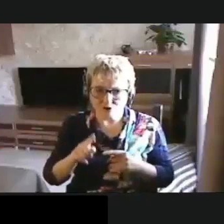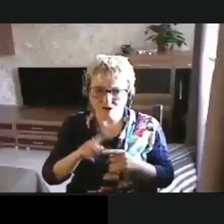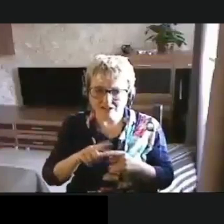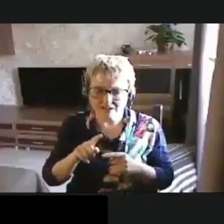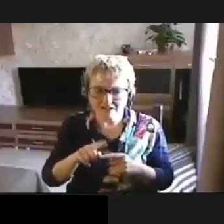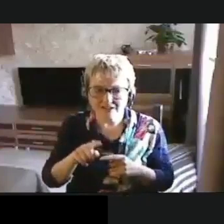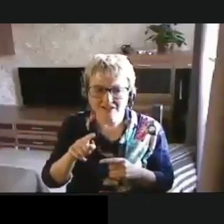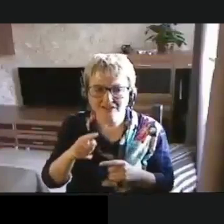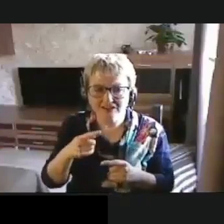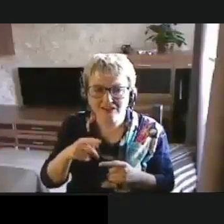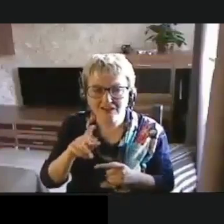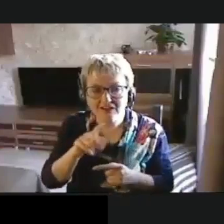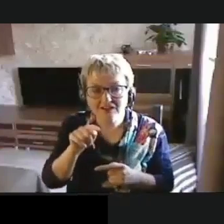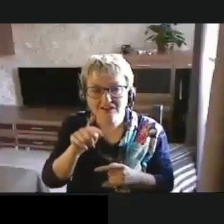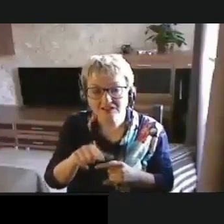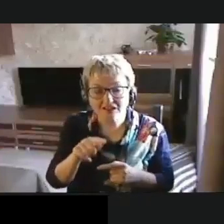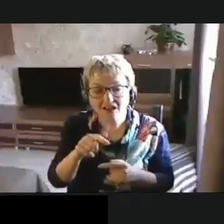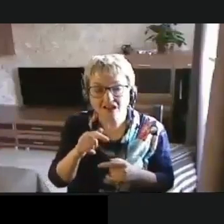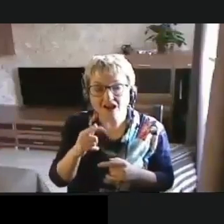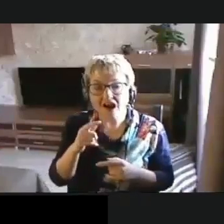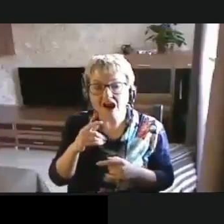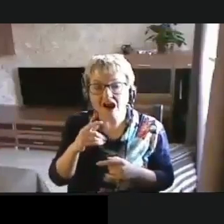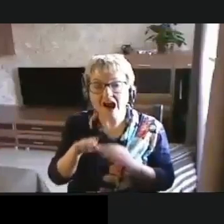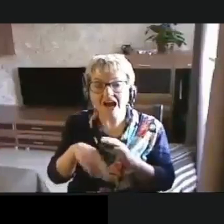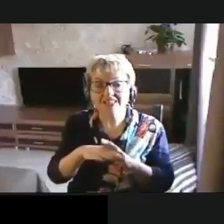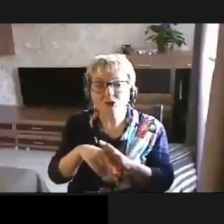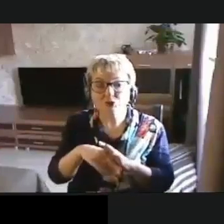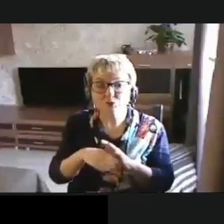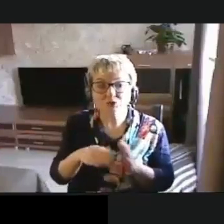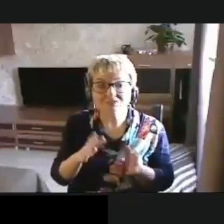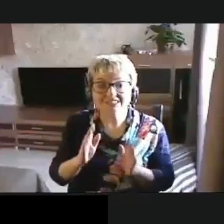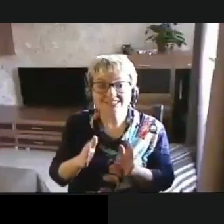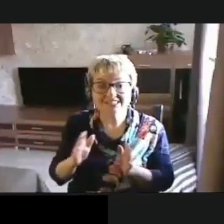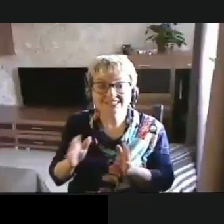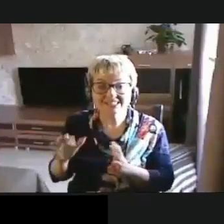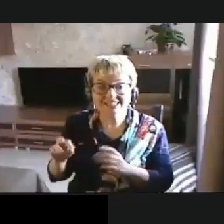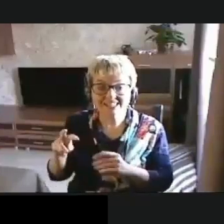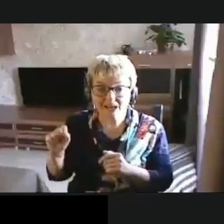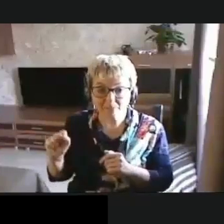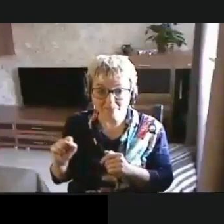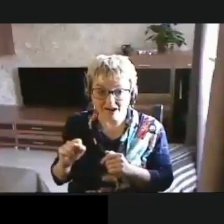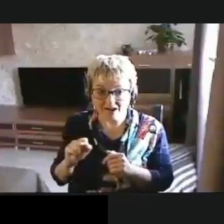вот подсталюсь на том, что вот отсутствует система